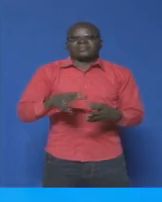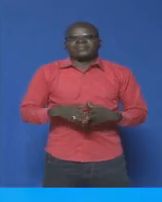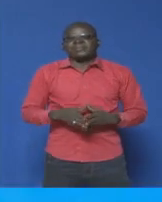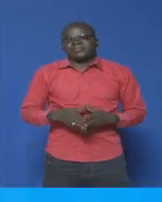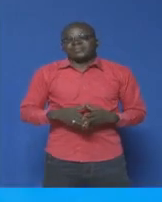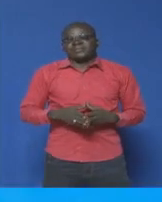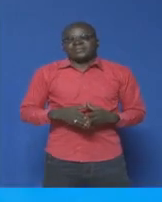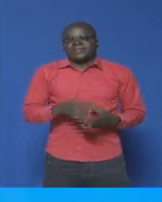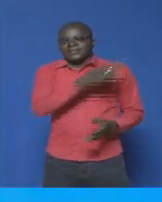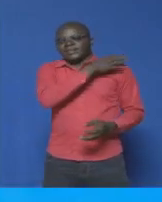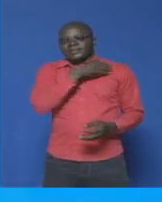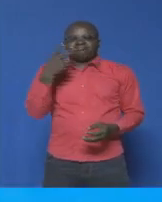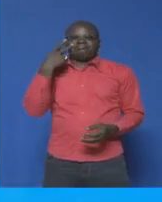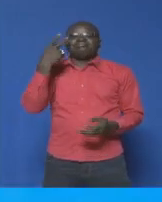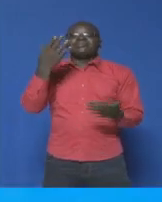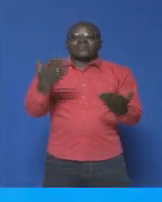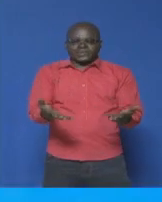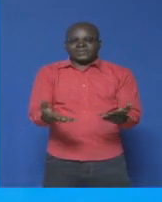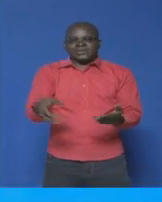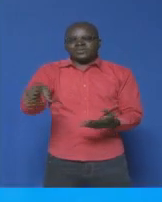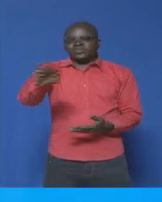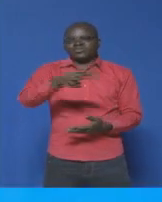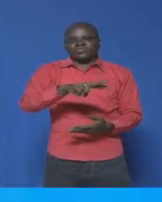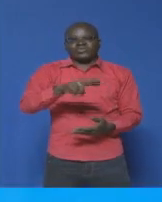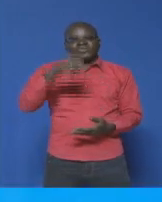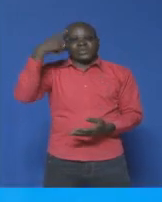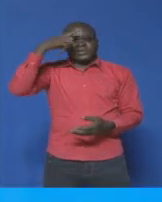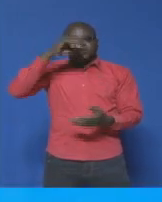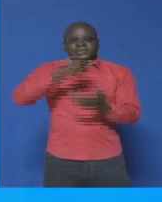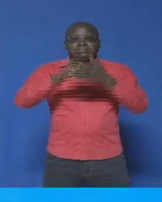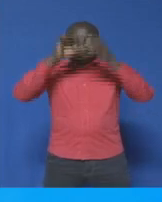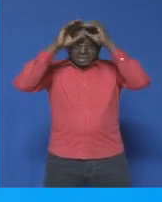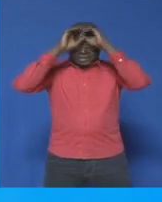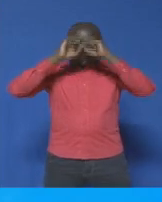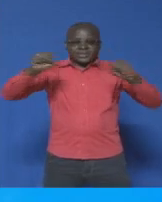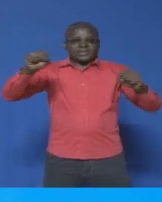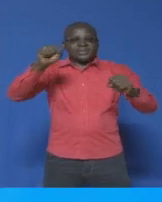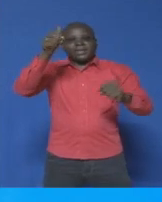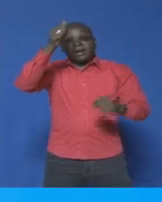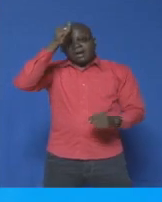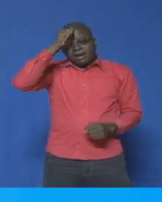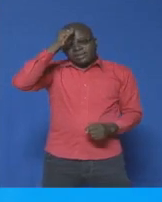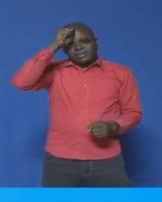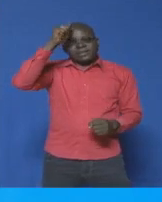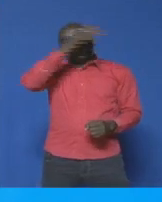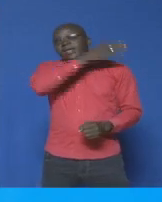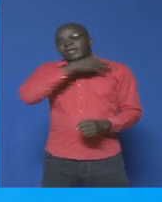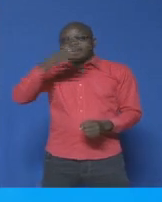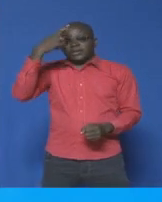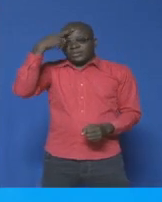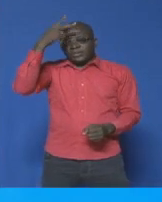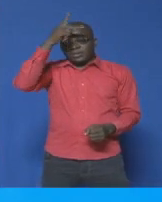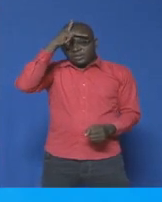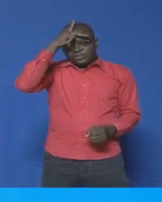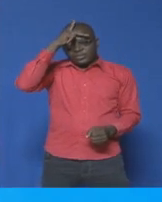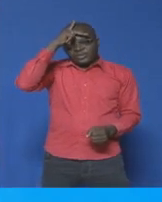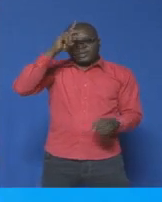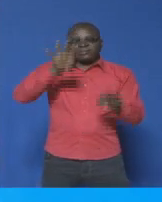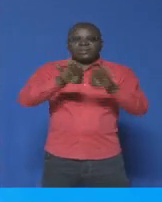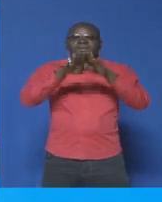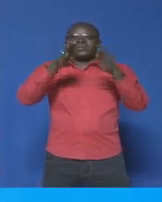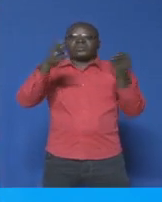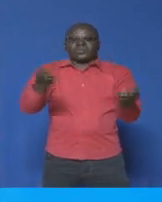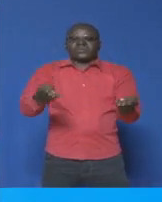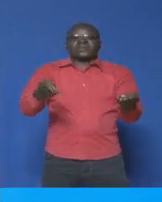Voici donc pour vous les extraits des présidents Alassane Ouattara et Rochmar Christian Kabore à l'ouverture de